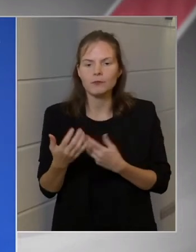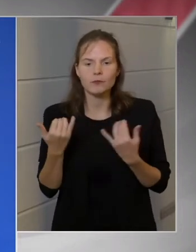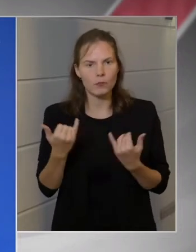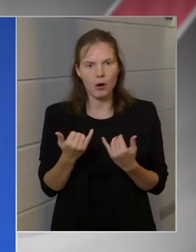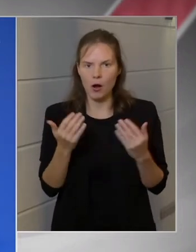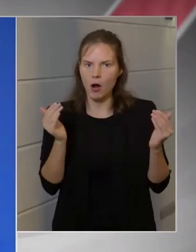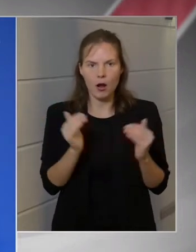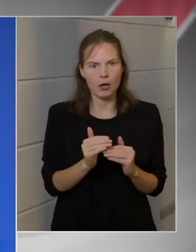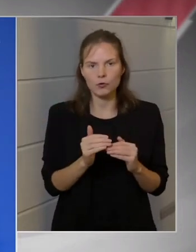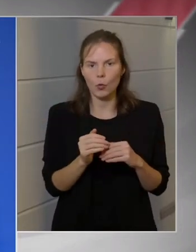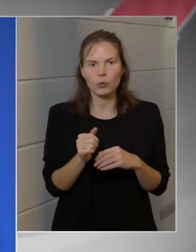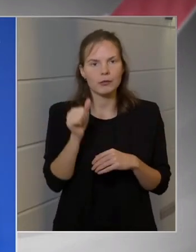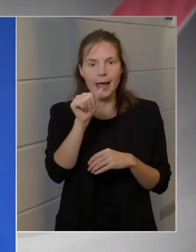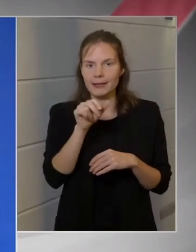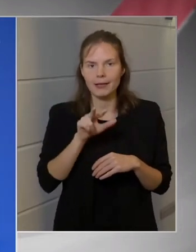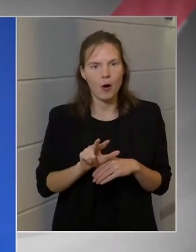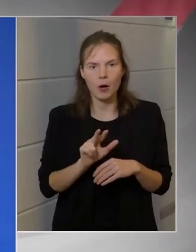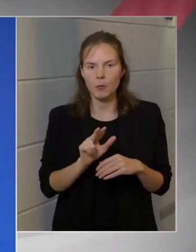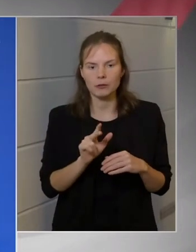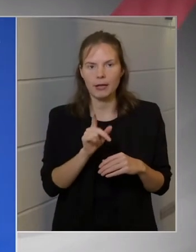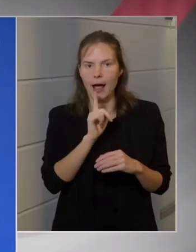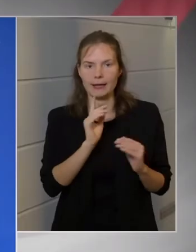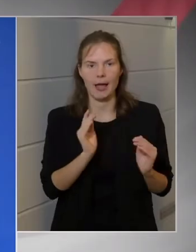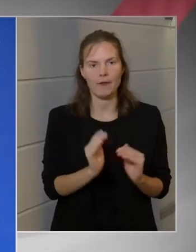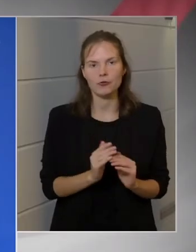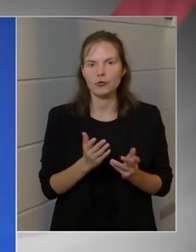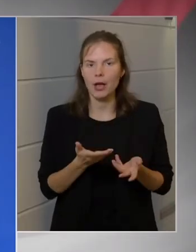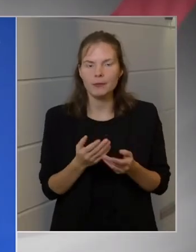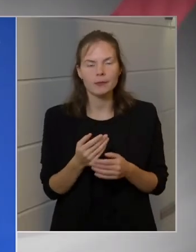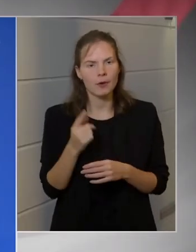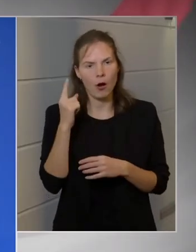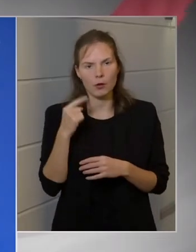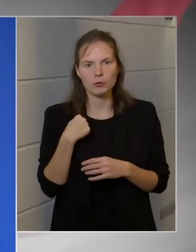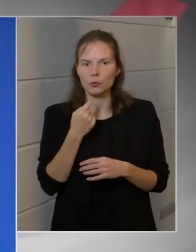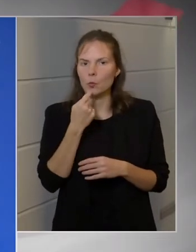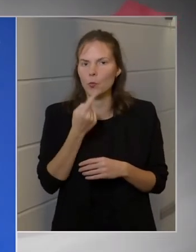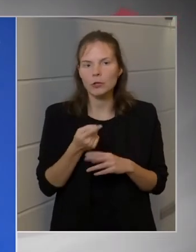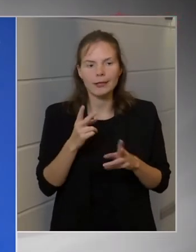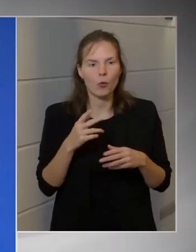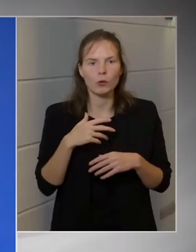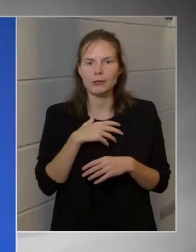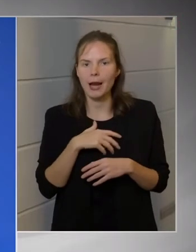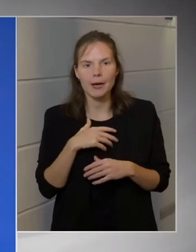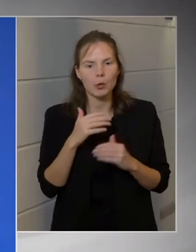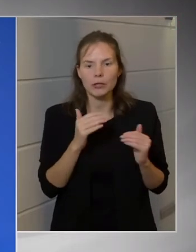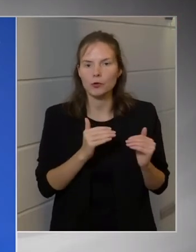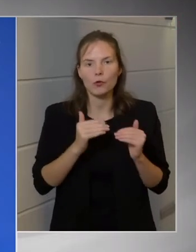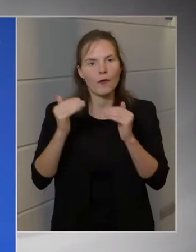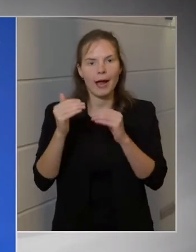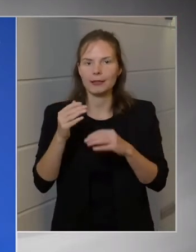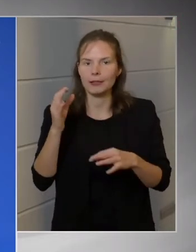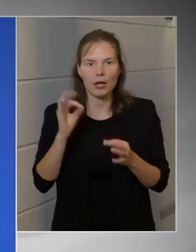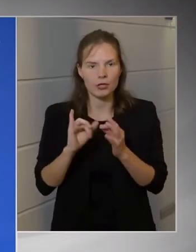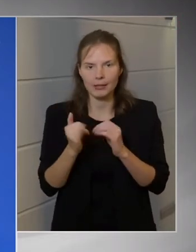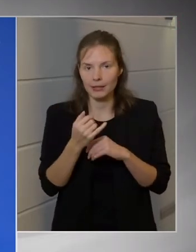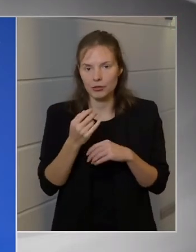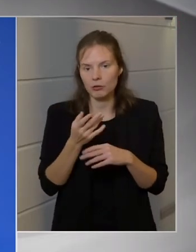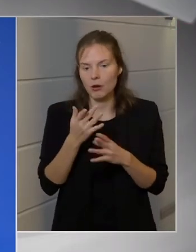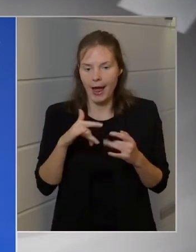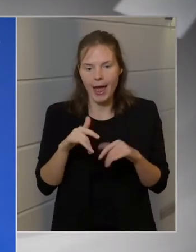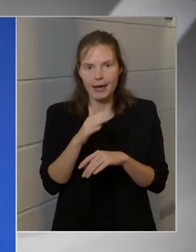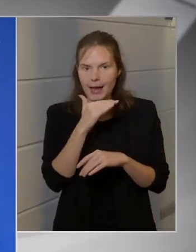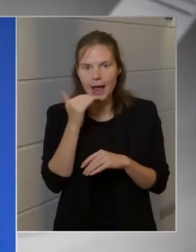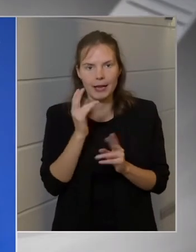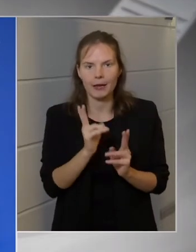alacsony, egy harmad alatt van. Tehát azt tudom csak mondani, hogy még drámai növekedés esetén, és a jelenleg kapacitás elegendő.